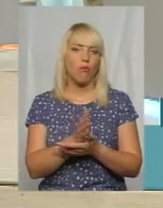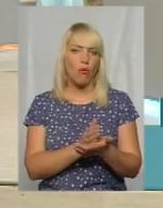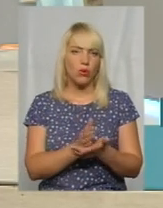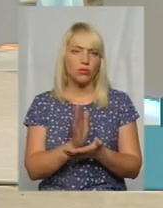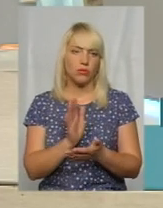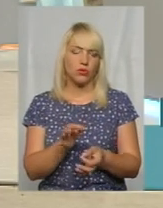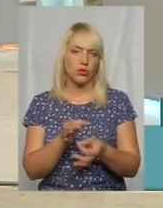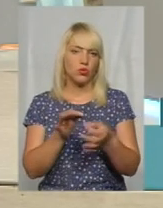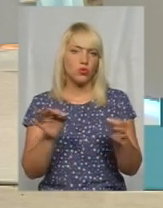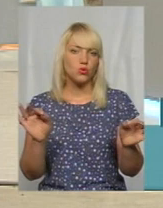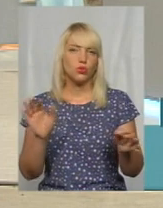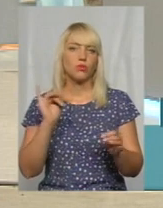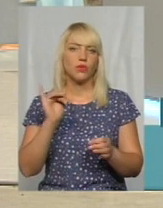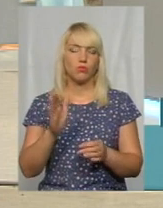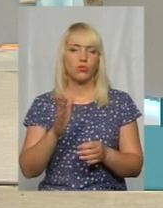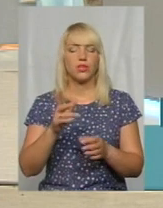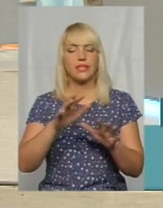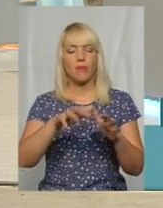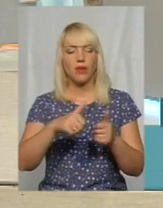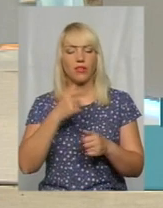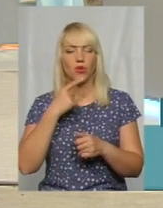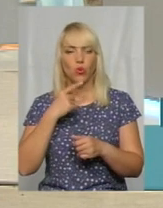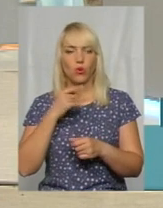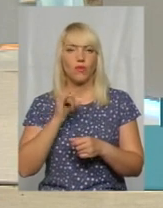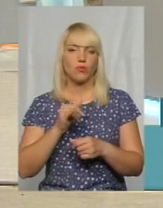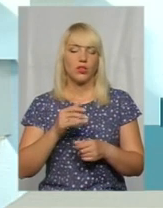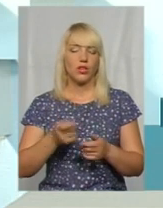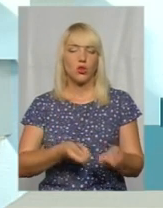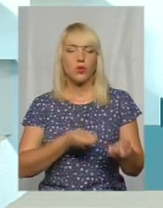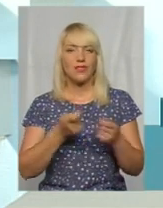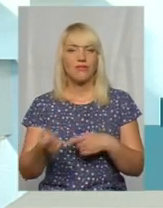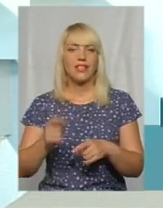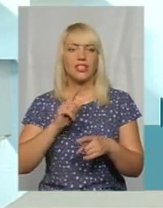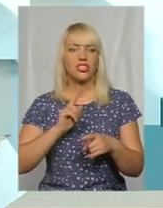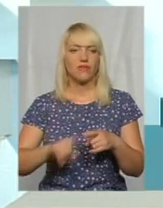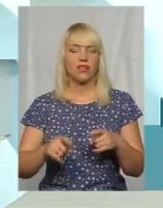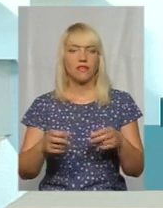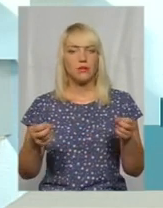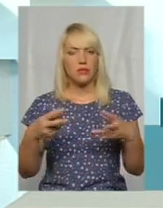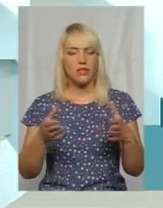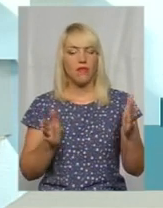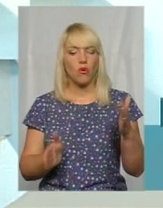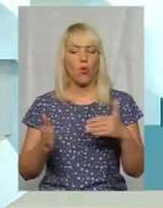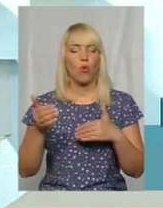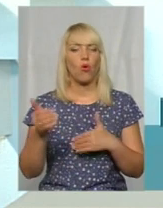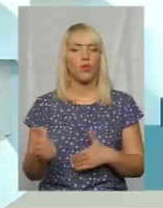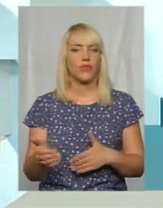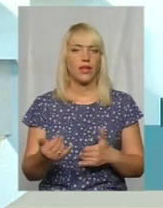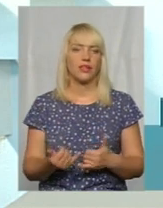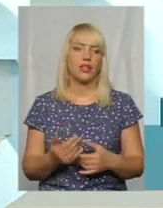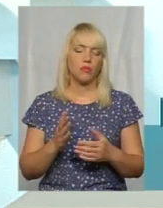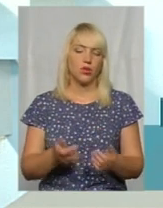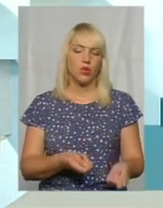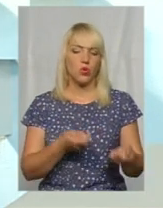можна буде забирати кров у донорів і доставляти вже швидше, і вона буде в цих контейнерах доставлятися безпосередньо на переробку